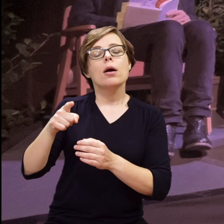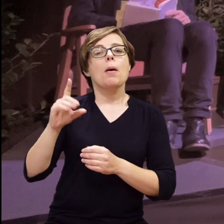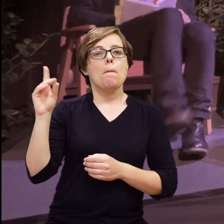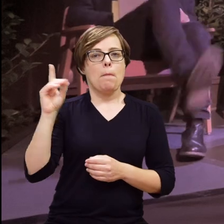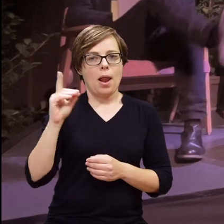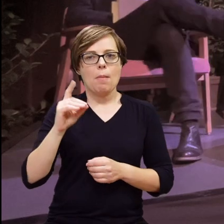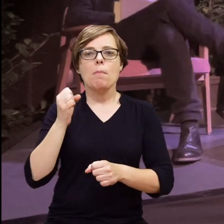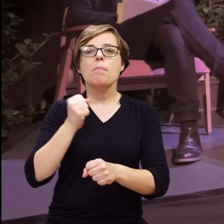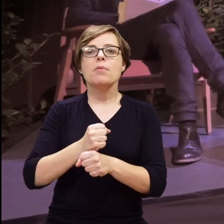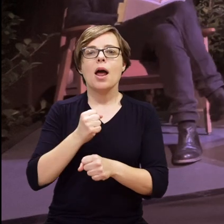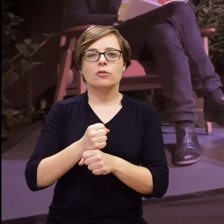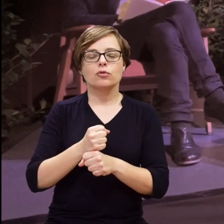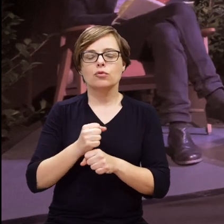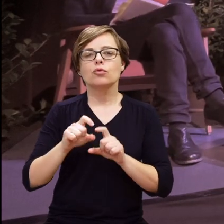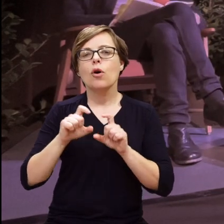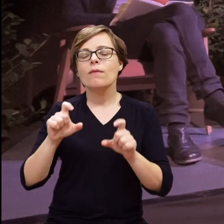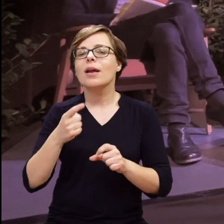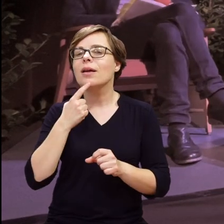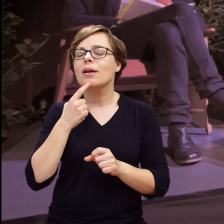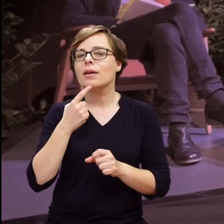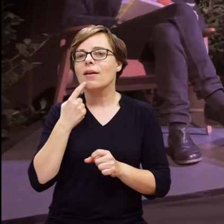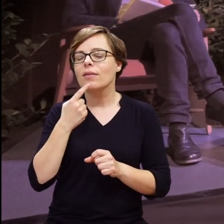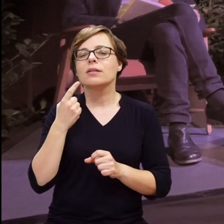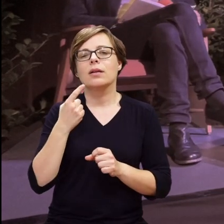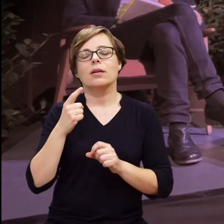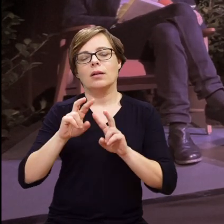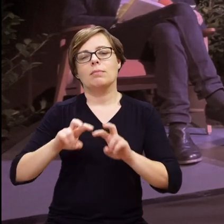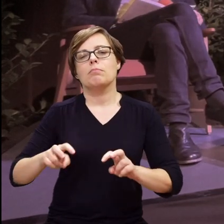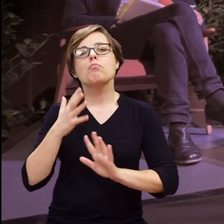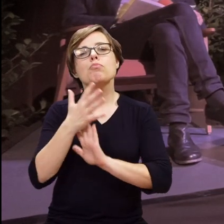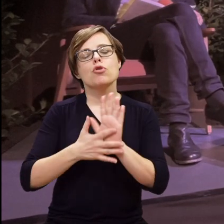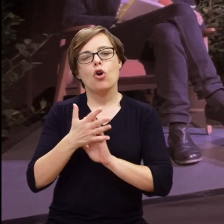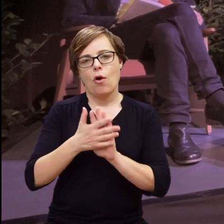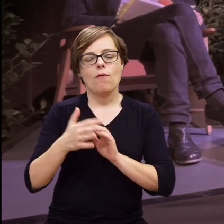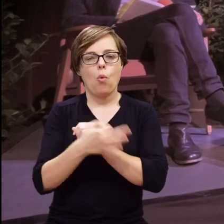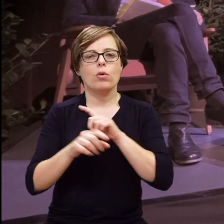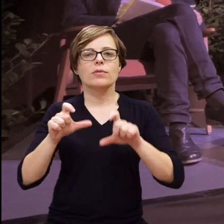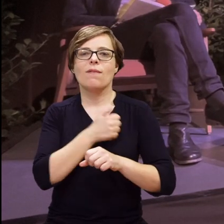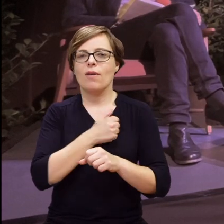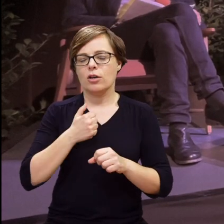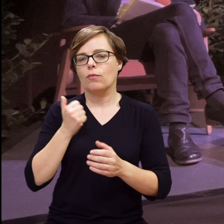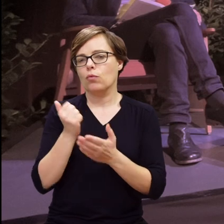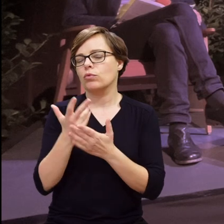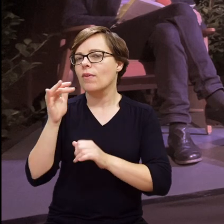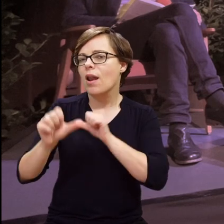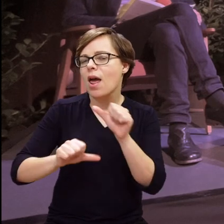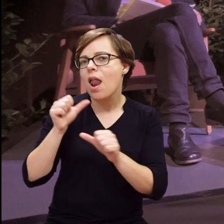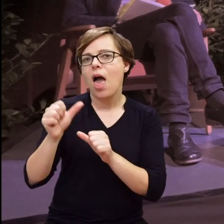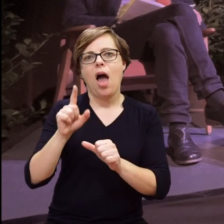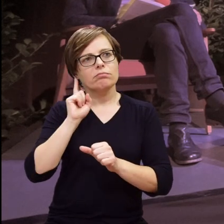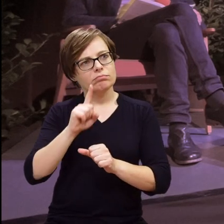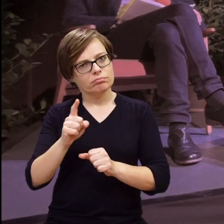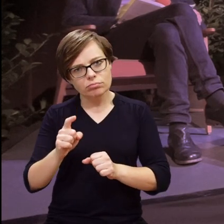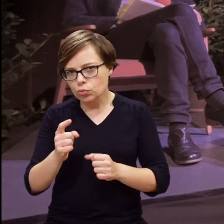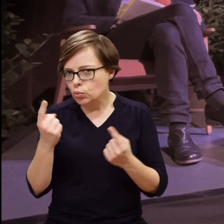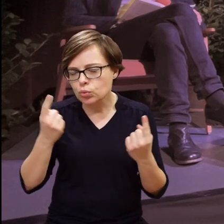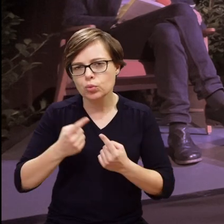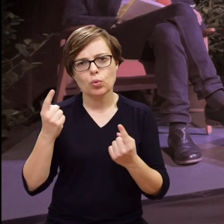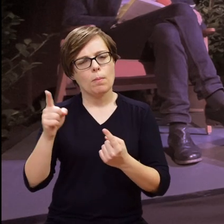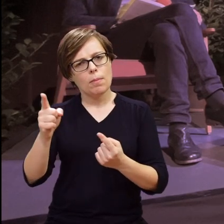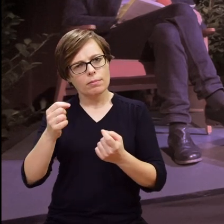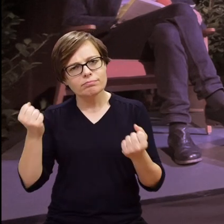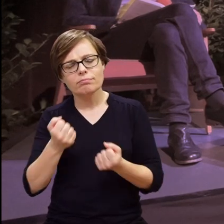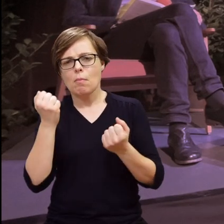które, pracownia lingwistyki migowej na Uniwersytecie Warszawskim już od tylu lat świetnie i tak bardzo